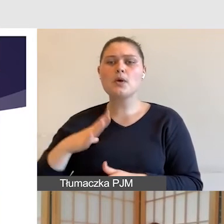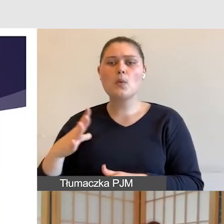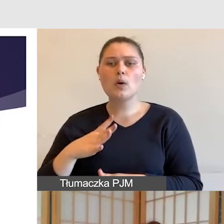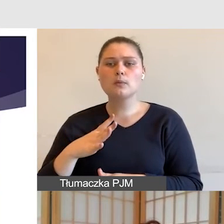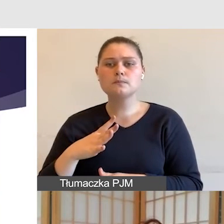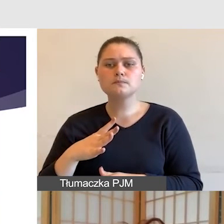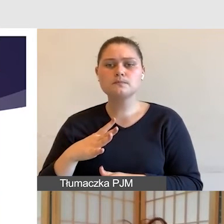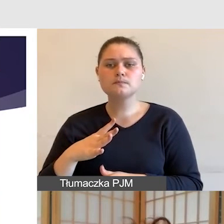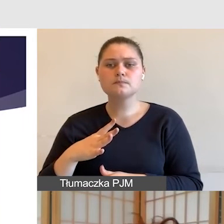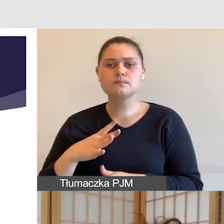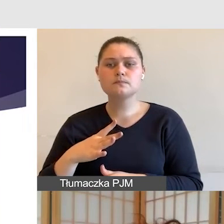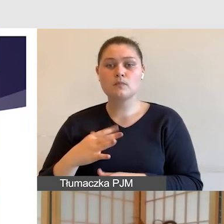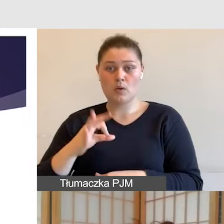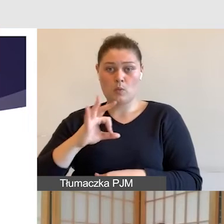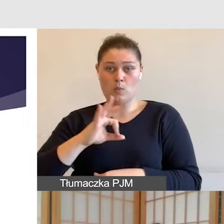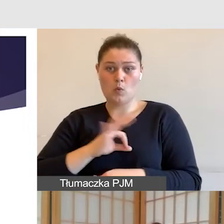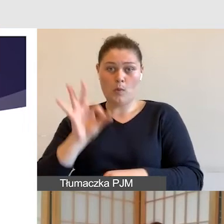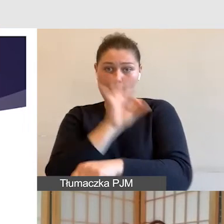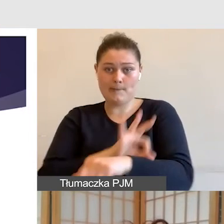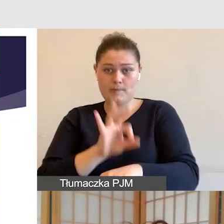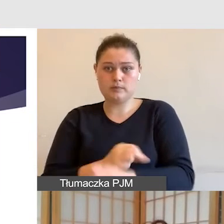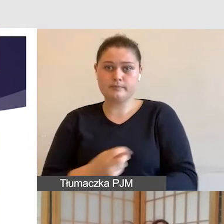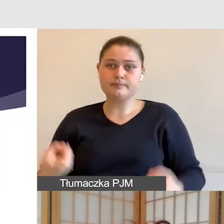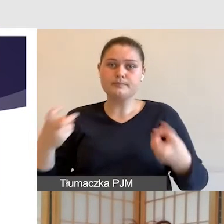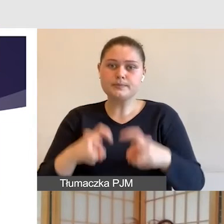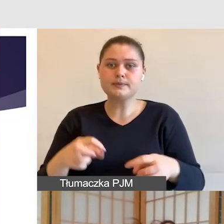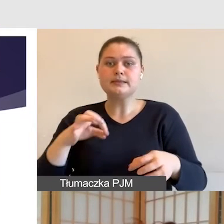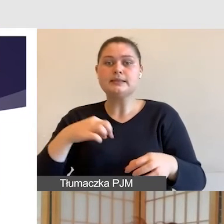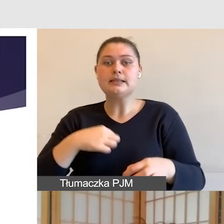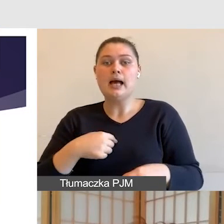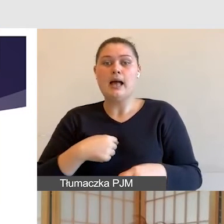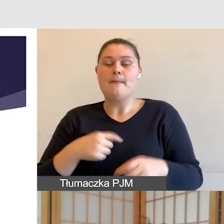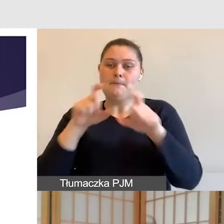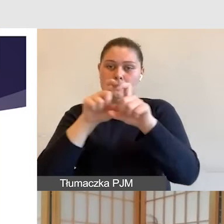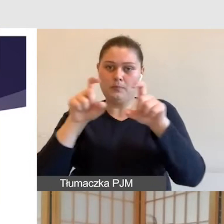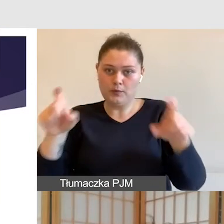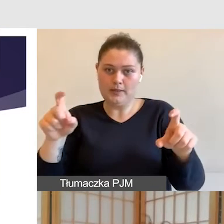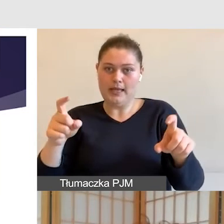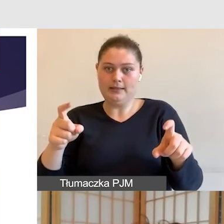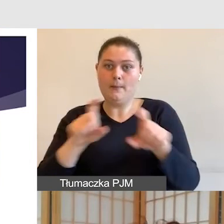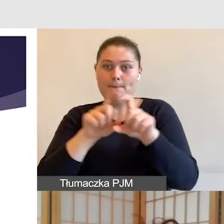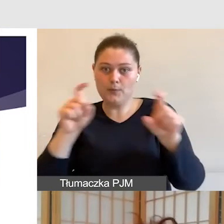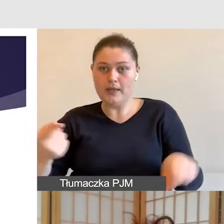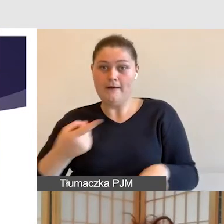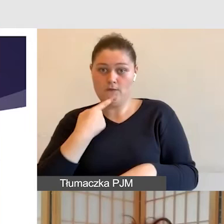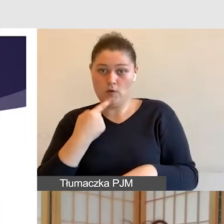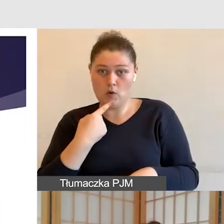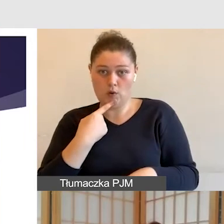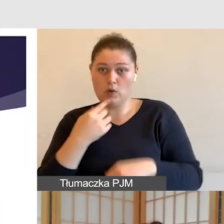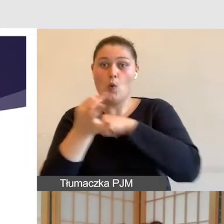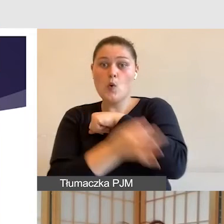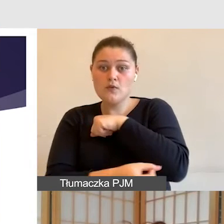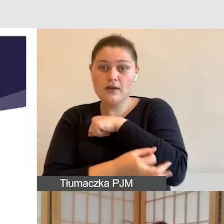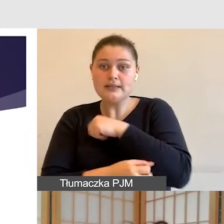i opisywałam cały budynek naszego Wydziału Filologicznego Uniwersytetu Śląskiego w Sosnowcu.